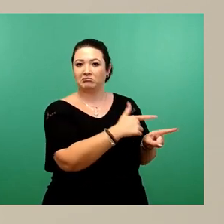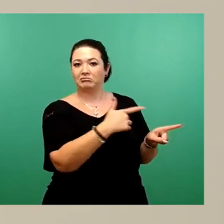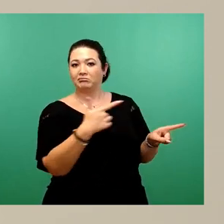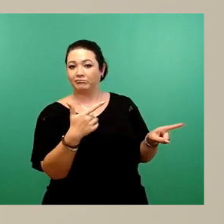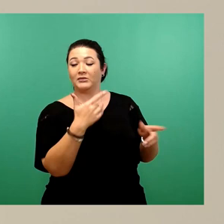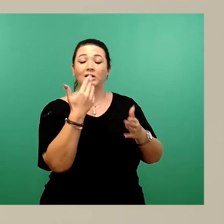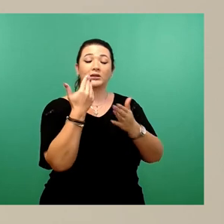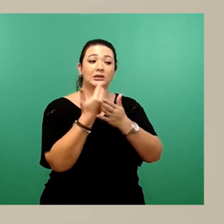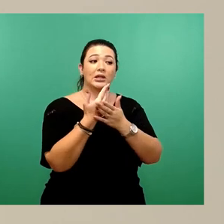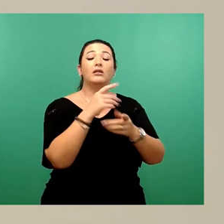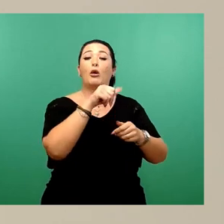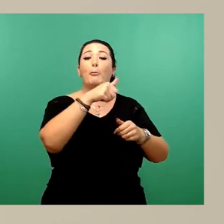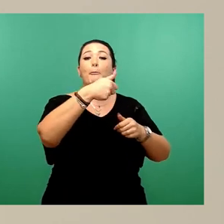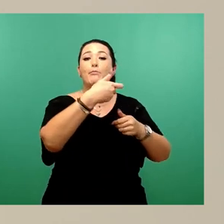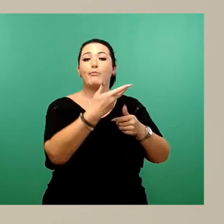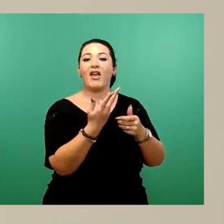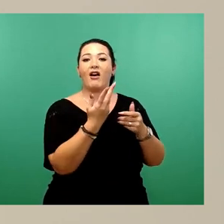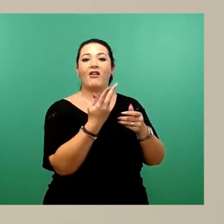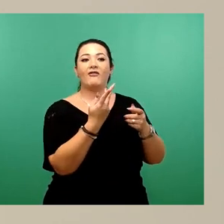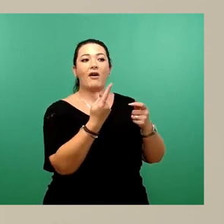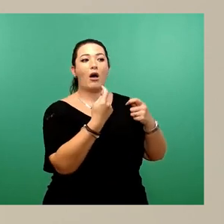Mehrfachbeauftragung für dieses Quartier 3,